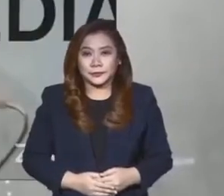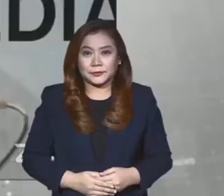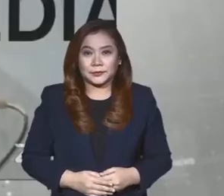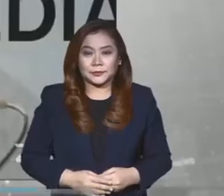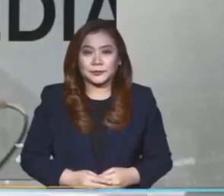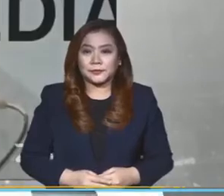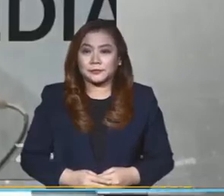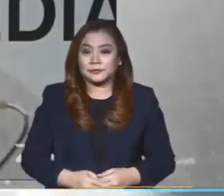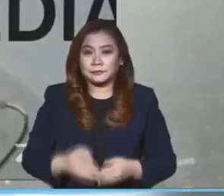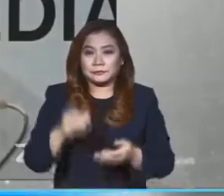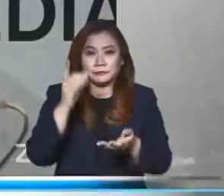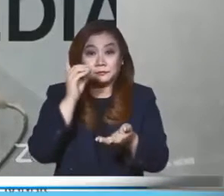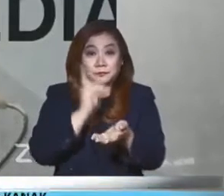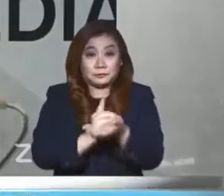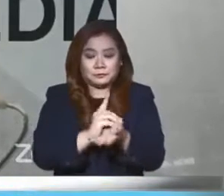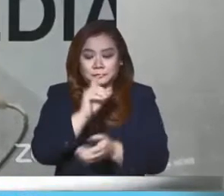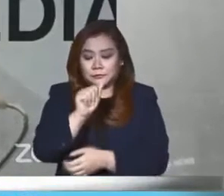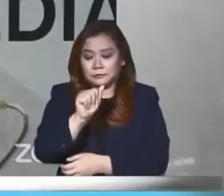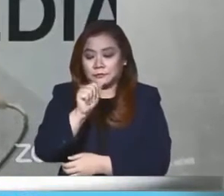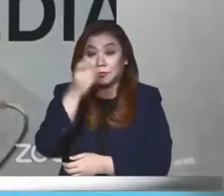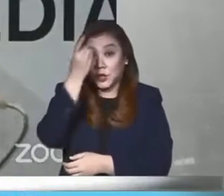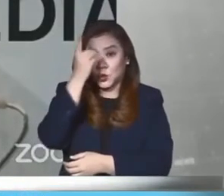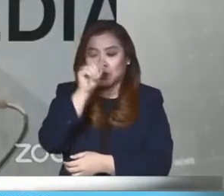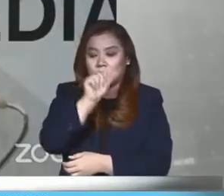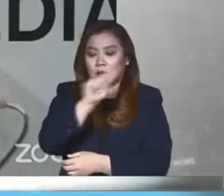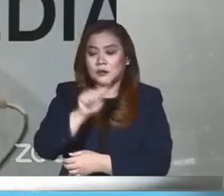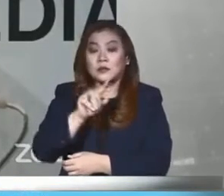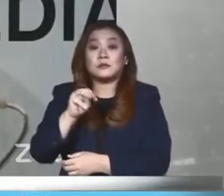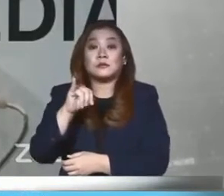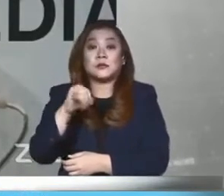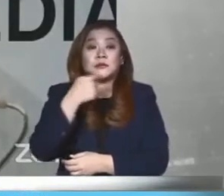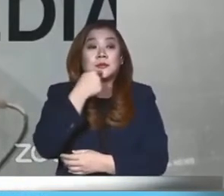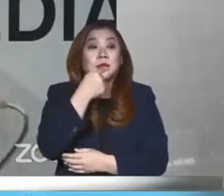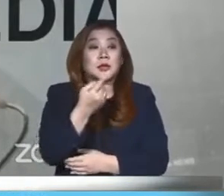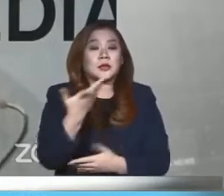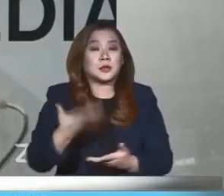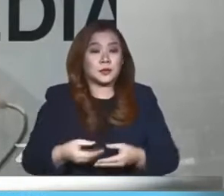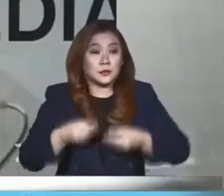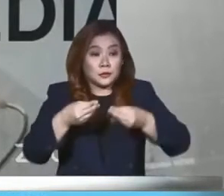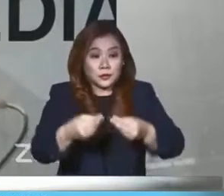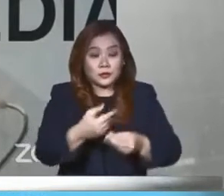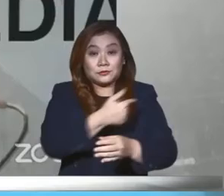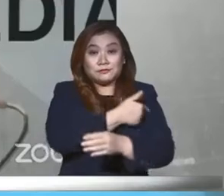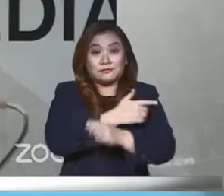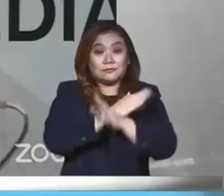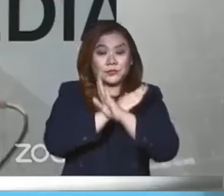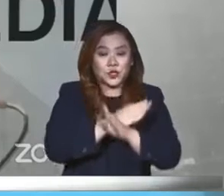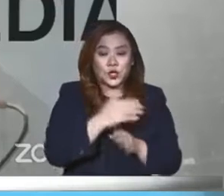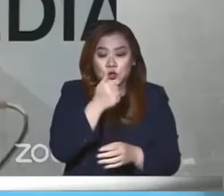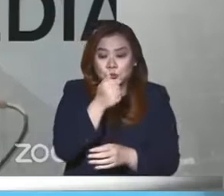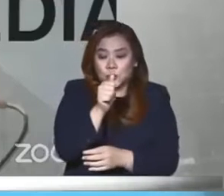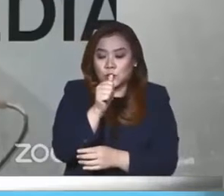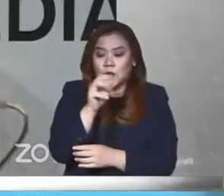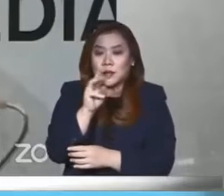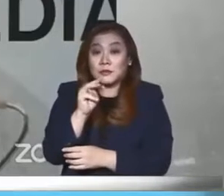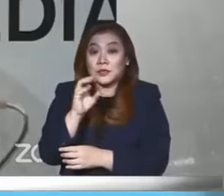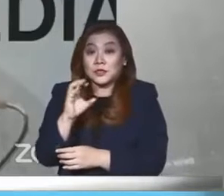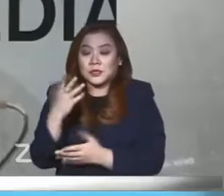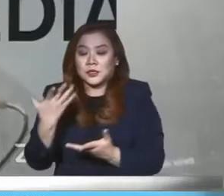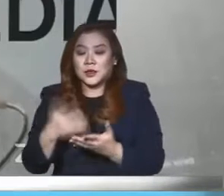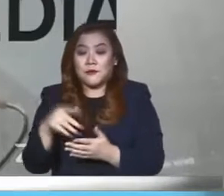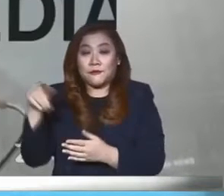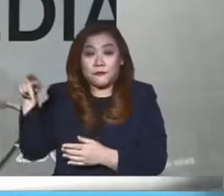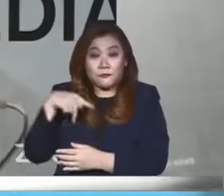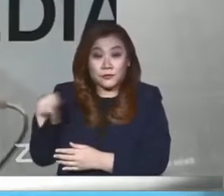Dr. Nur Azmi berkata pemberian bahawa vaksin Komuniti 10 MCG Concentrate